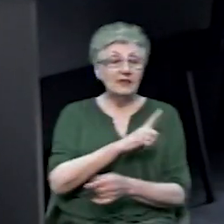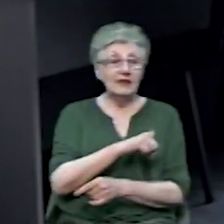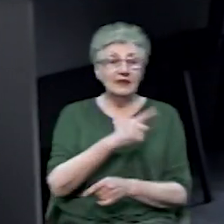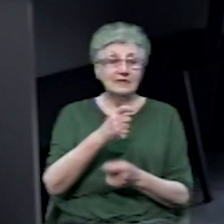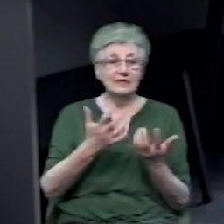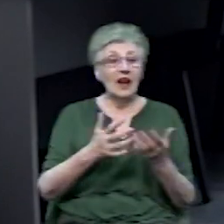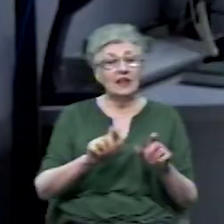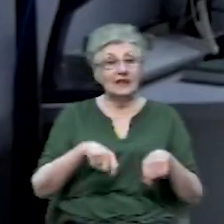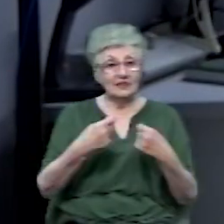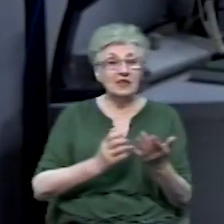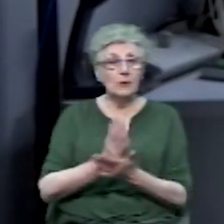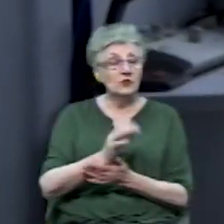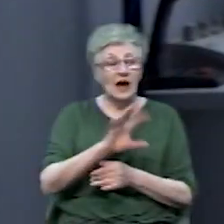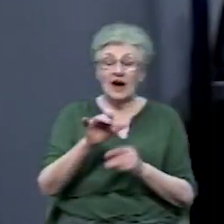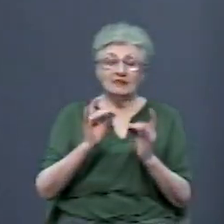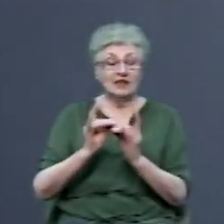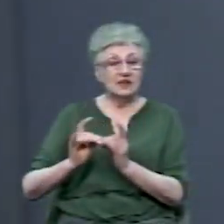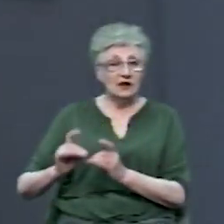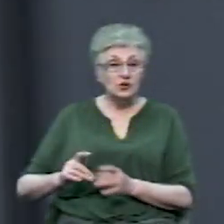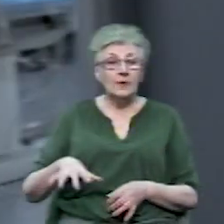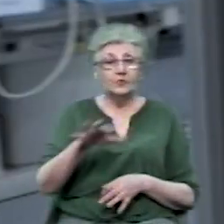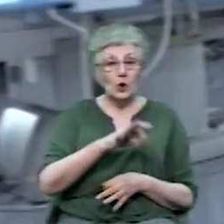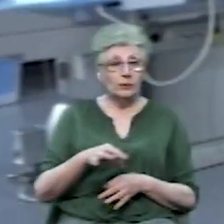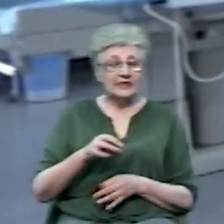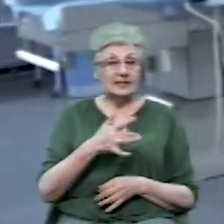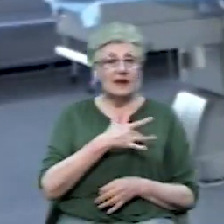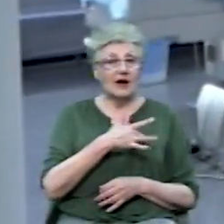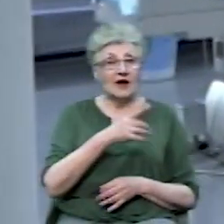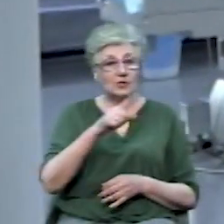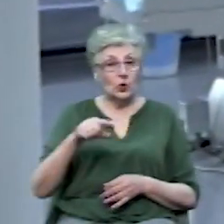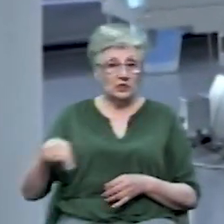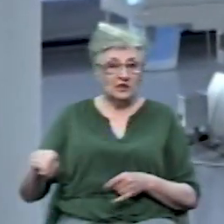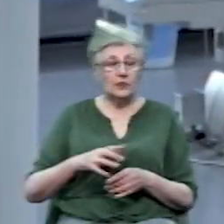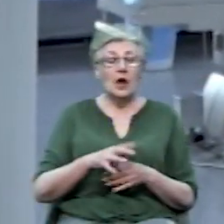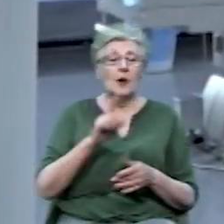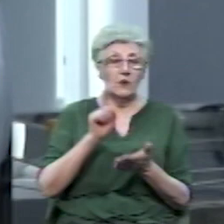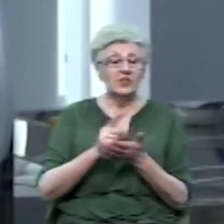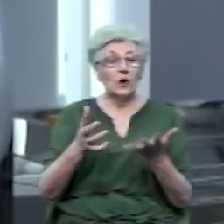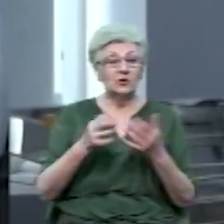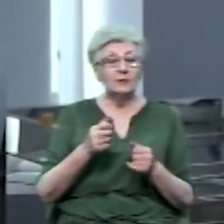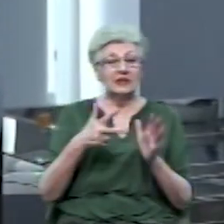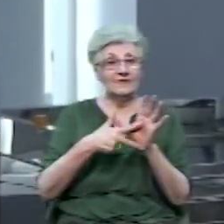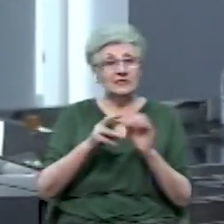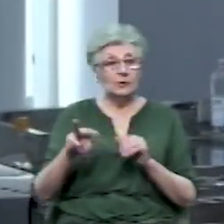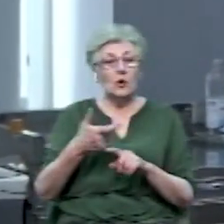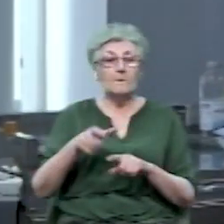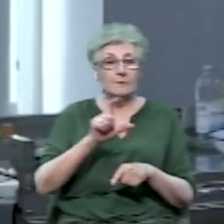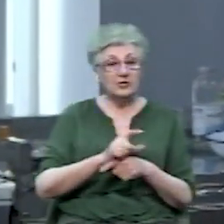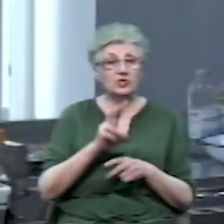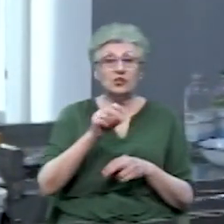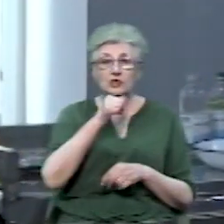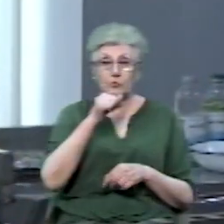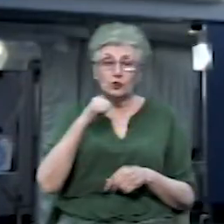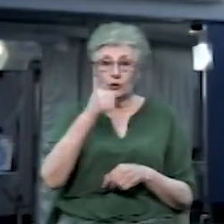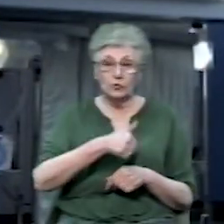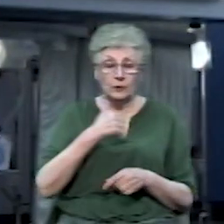утримання ліжкомісць. В обласному кардіодиспенсері цьогоріч планують отримати на 8 мільйонів більше, ніж минулого року. Ангіограф – це